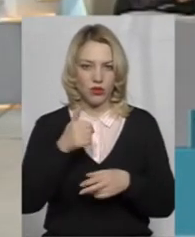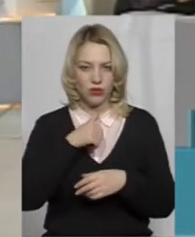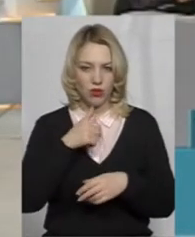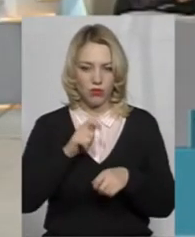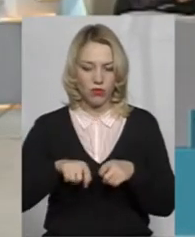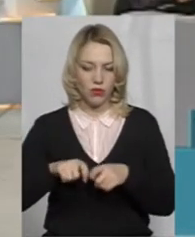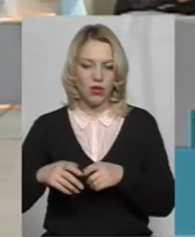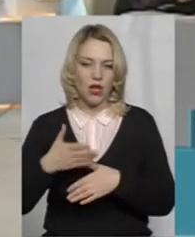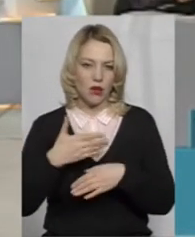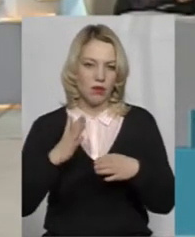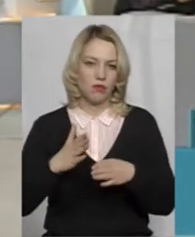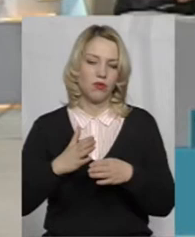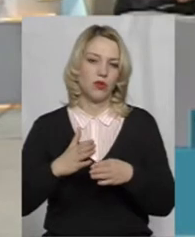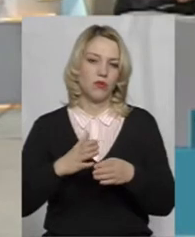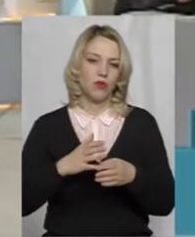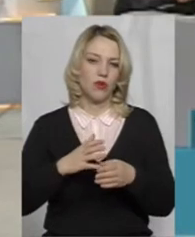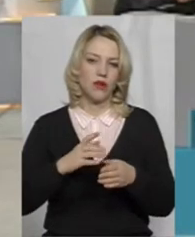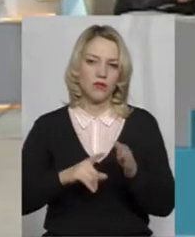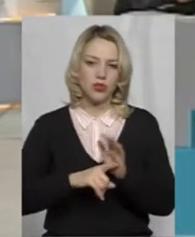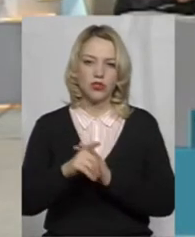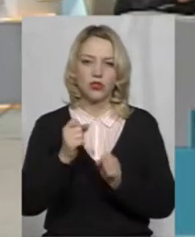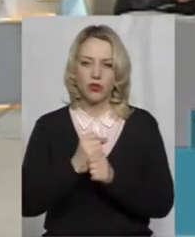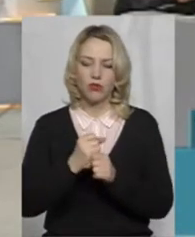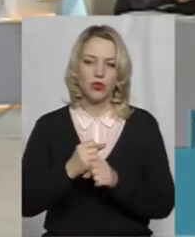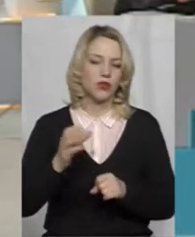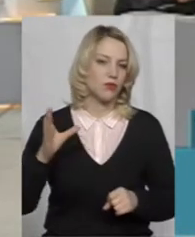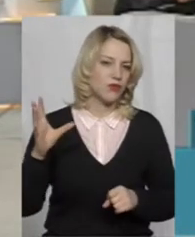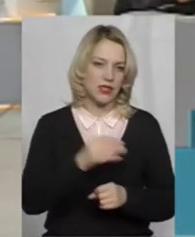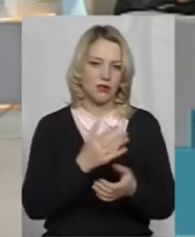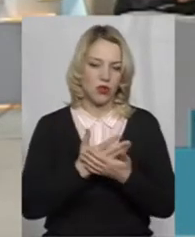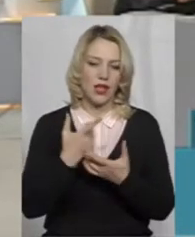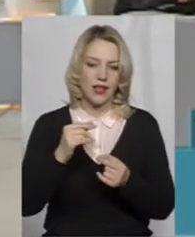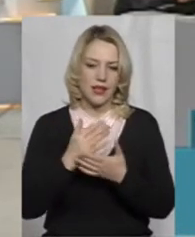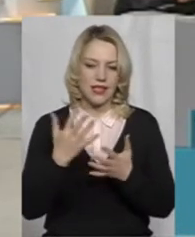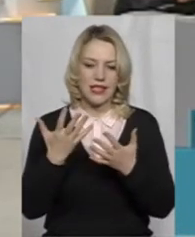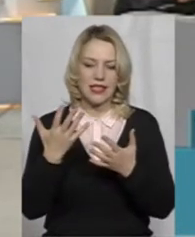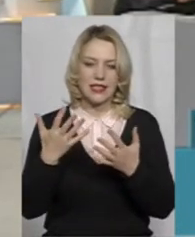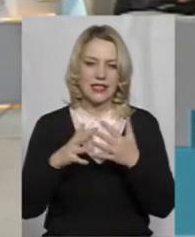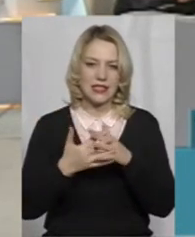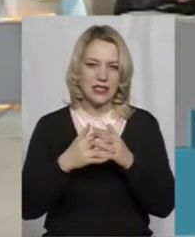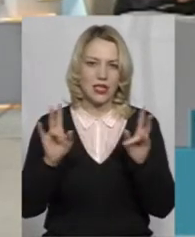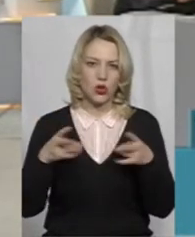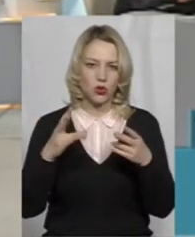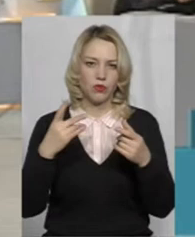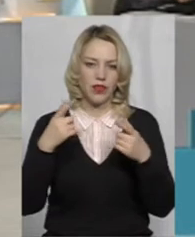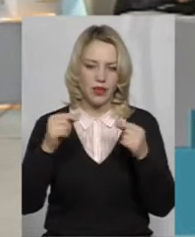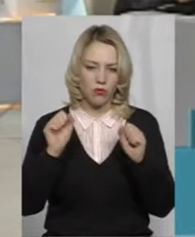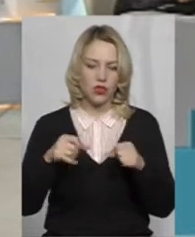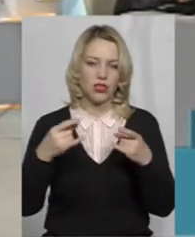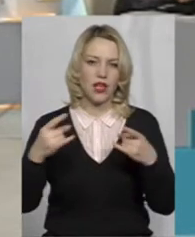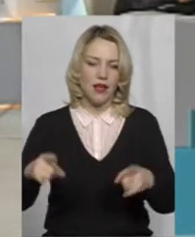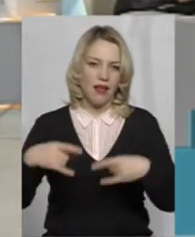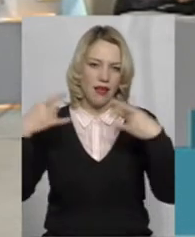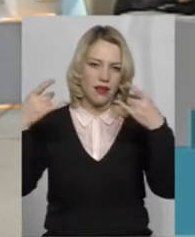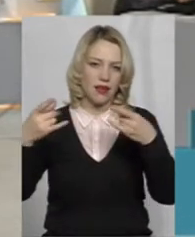будемо запускати в систему по всім кінотеатрам. Там, є сільський клуб, там, де є можливість повесити екран, поставити кінопроєкт в DVD